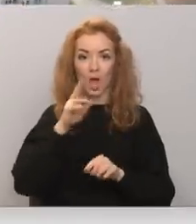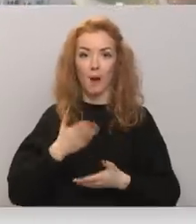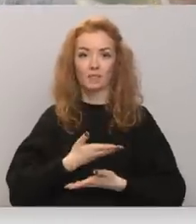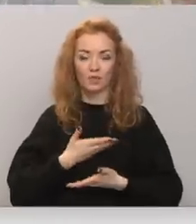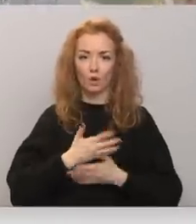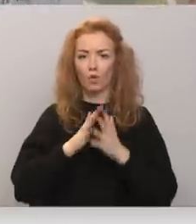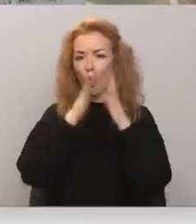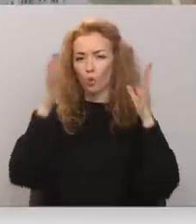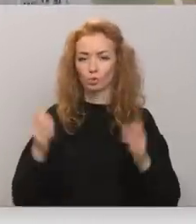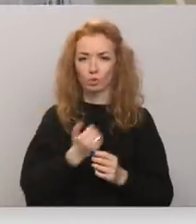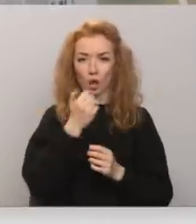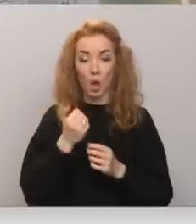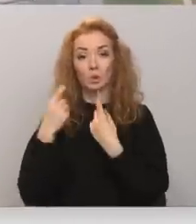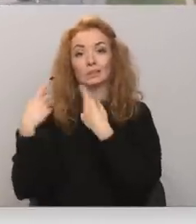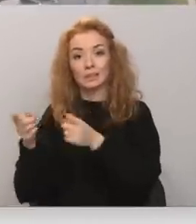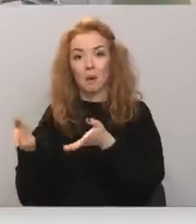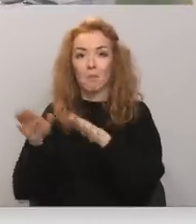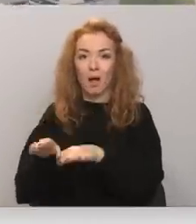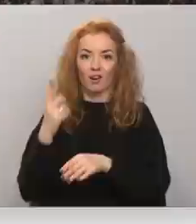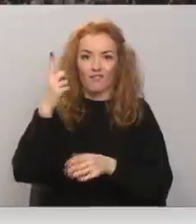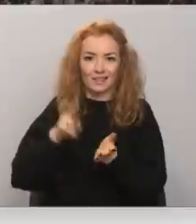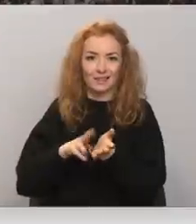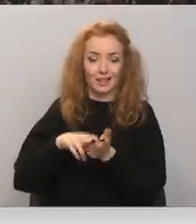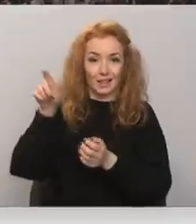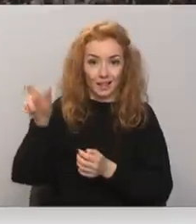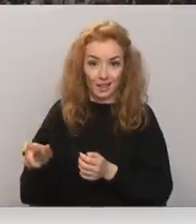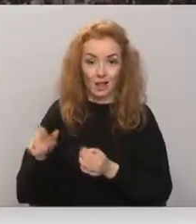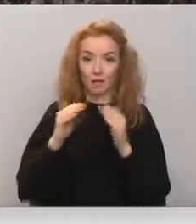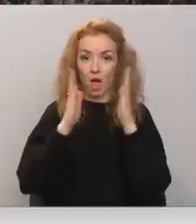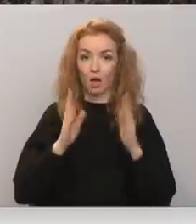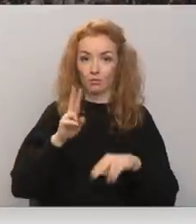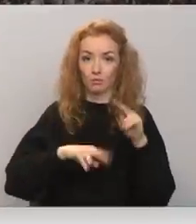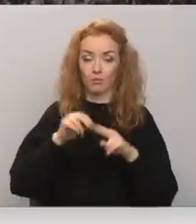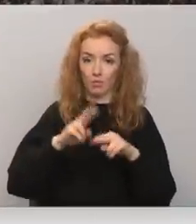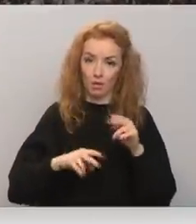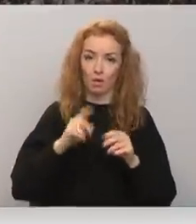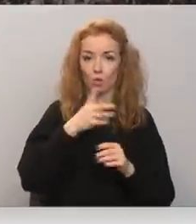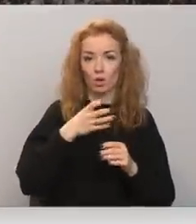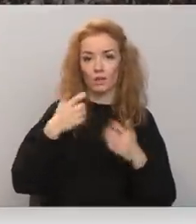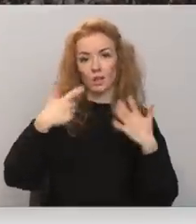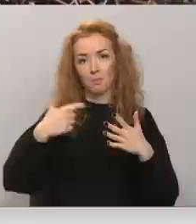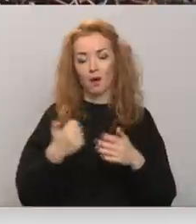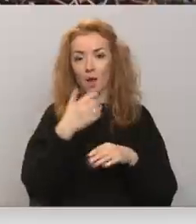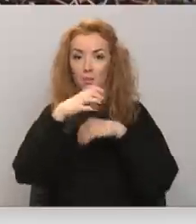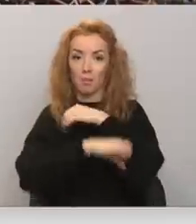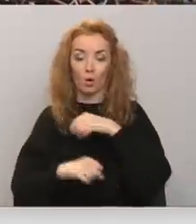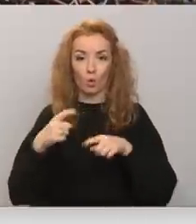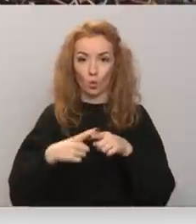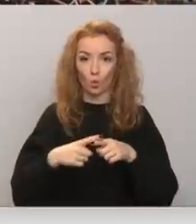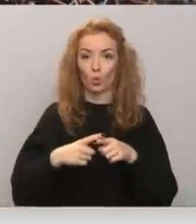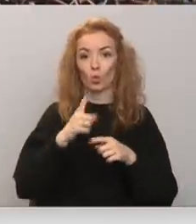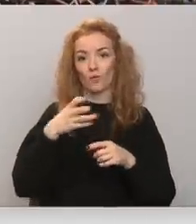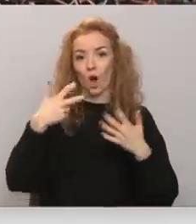jau daudzus gadus, kādā citā palicis viens īrnieks. Ēkas būvēts pagājušā gadsimta 70. gadu beigās un 80.